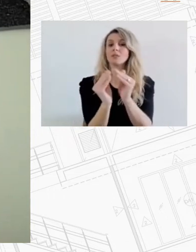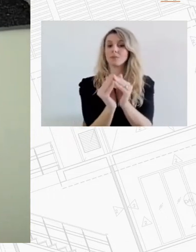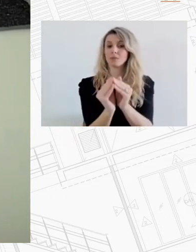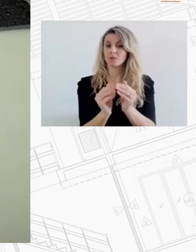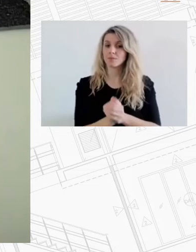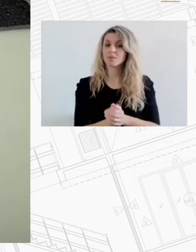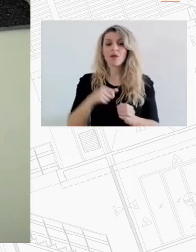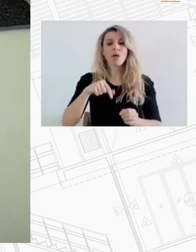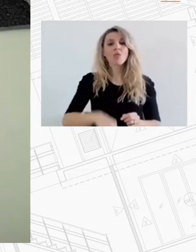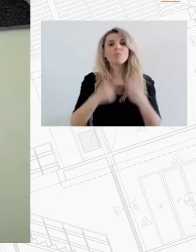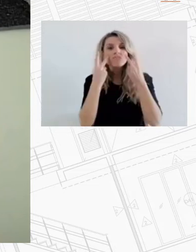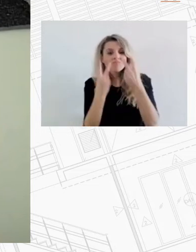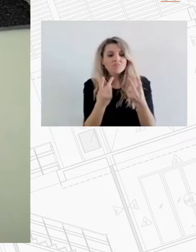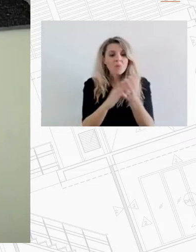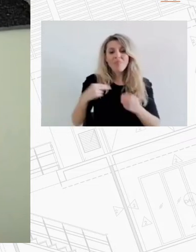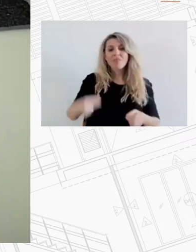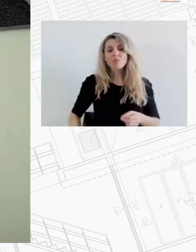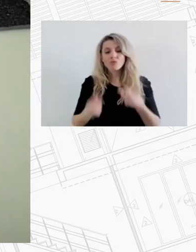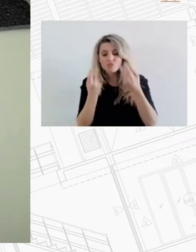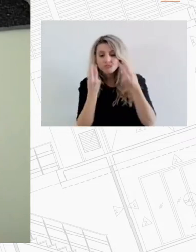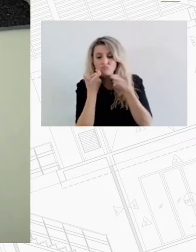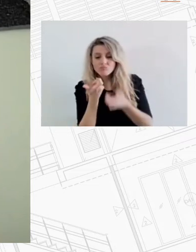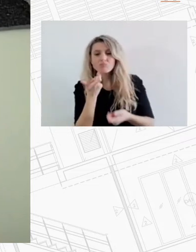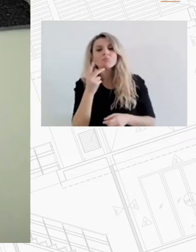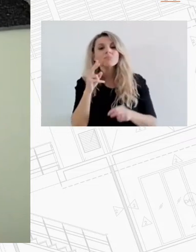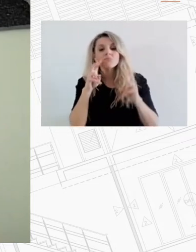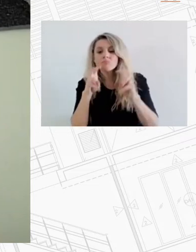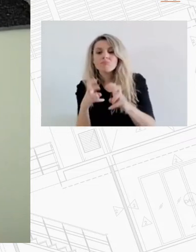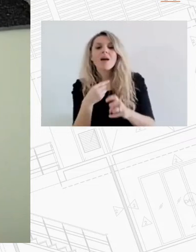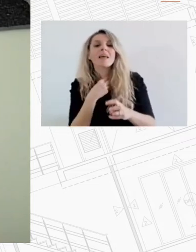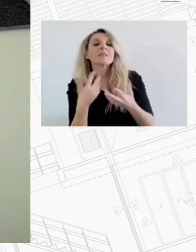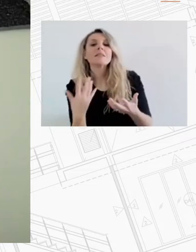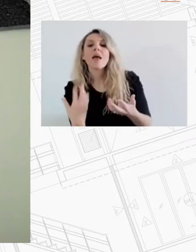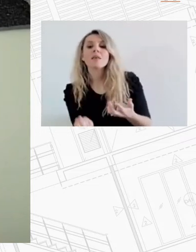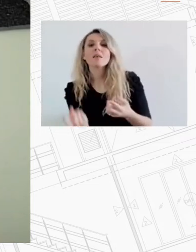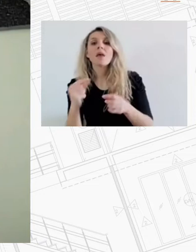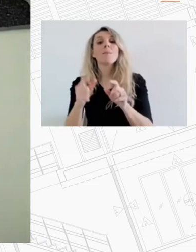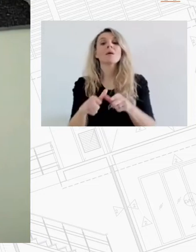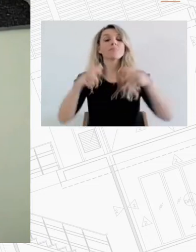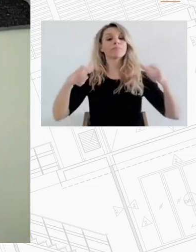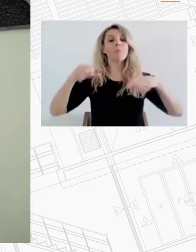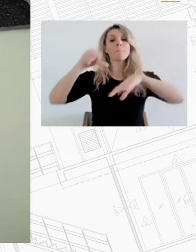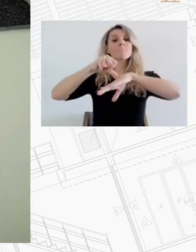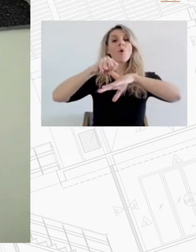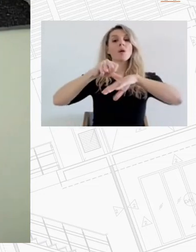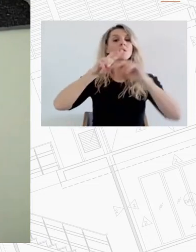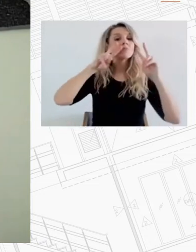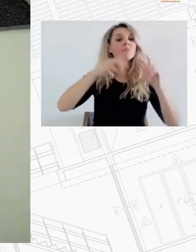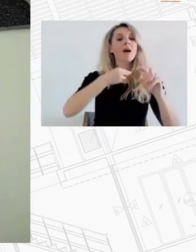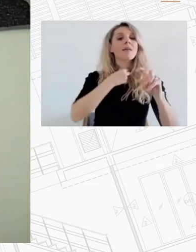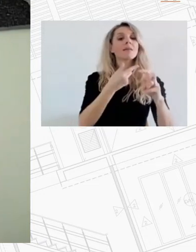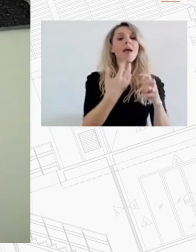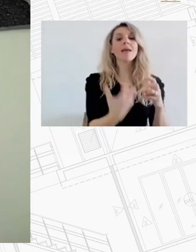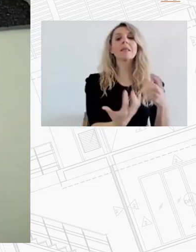τοπικό επίπεδο αναδήμο και αναπόλυθα έλεγα και την αντίστοιχη διαμόρφωση των προτάσεων Είναι